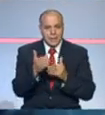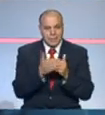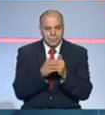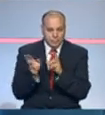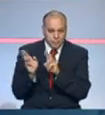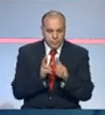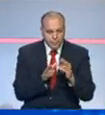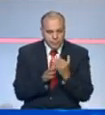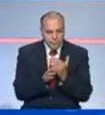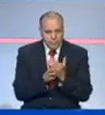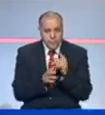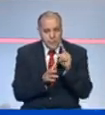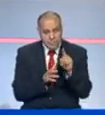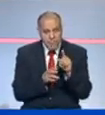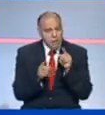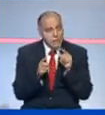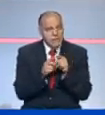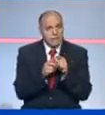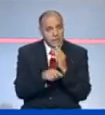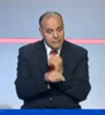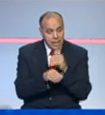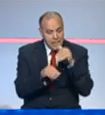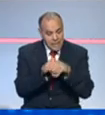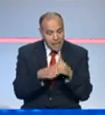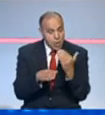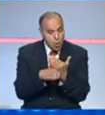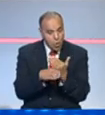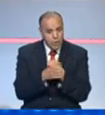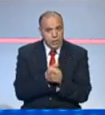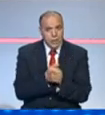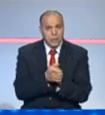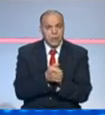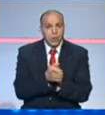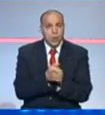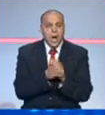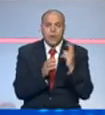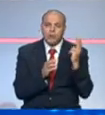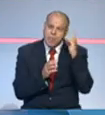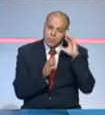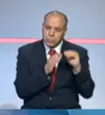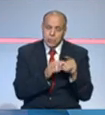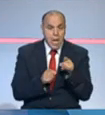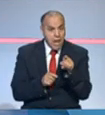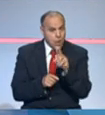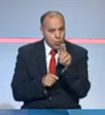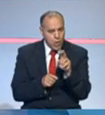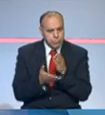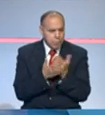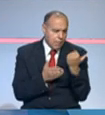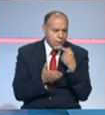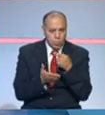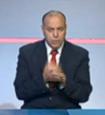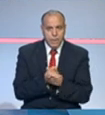العودة المدرسية هل هناك توجه للتلقيح داخل المدارس وكذلك المبيتات الجامعية بالضبط هذا اللي أحكيتك عليه